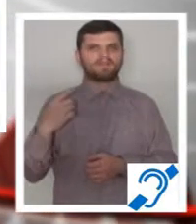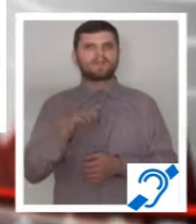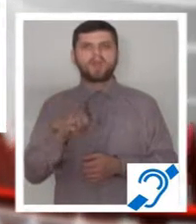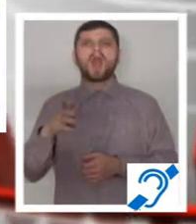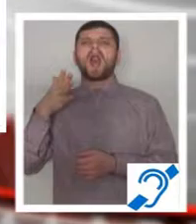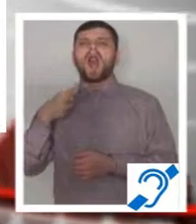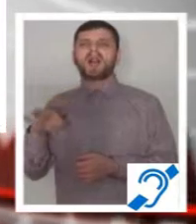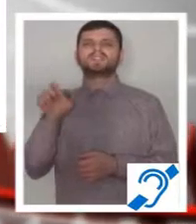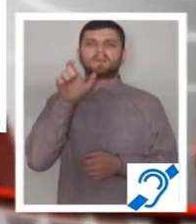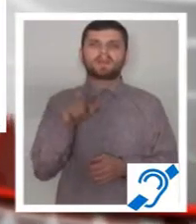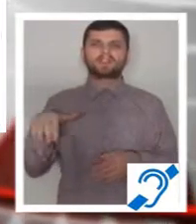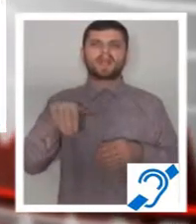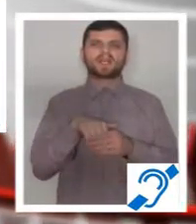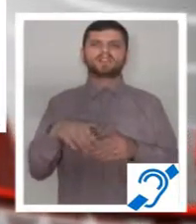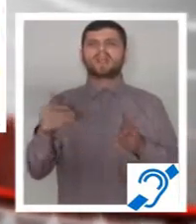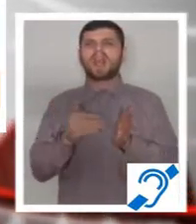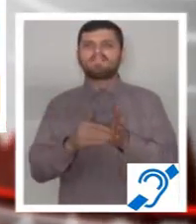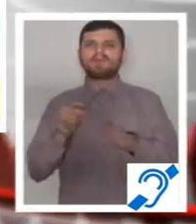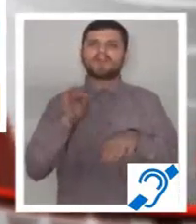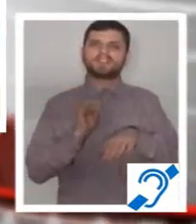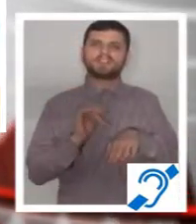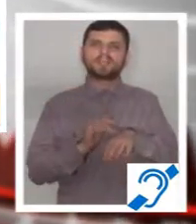șapte angajați s-au aflat în aceeași situație.